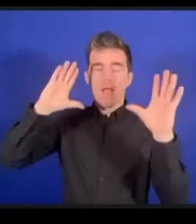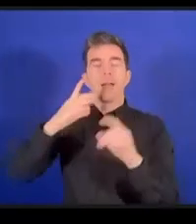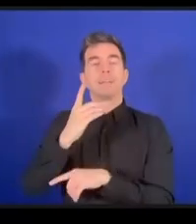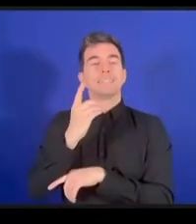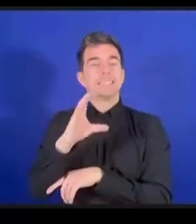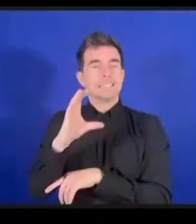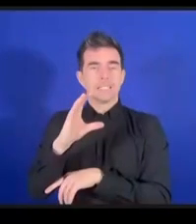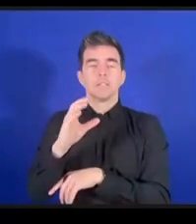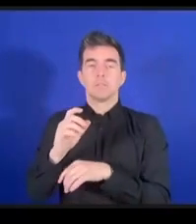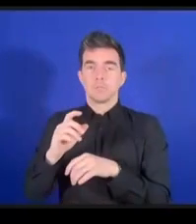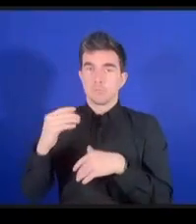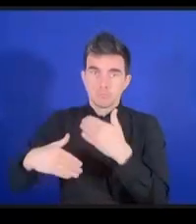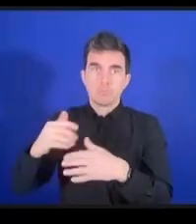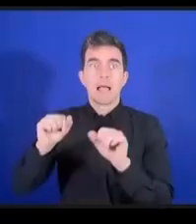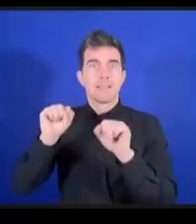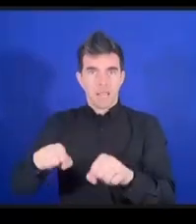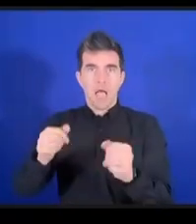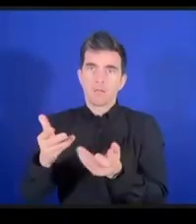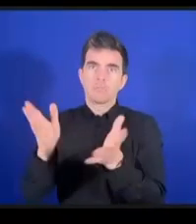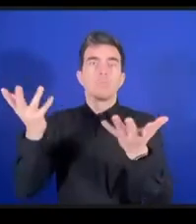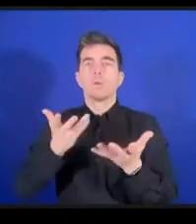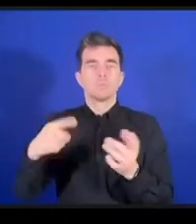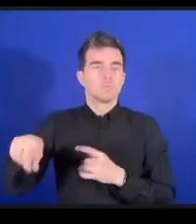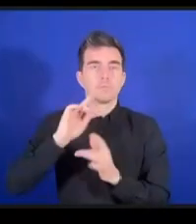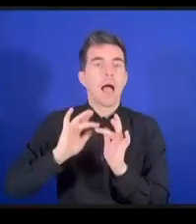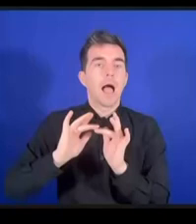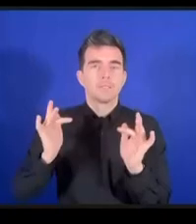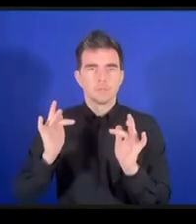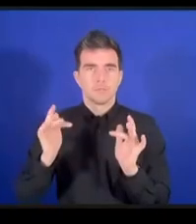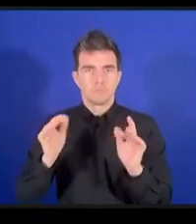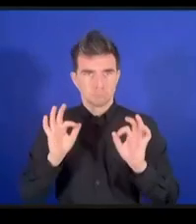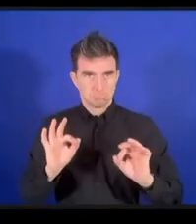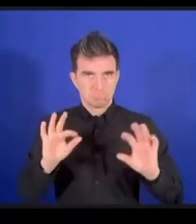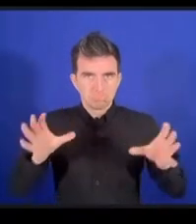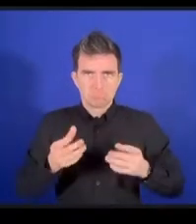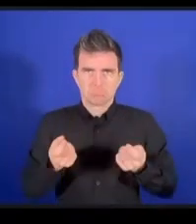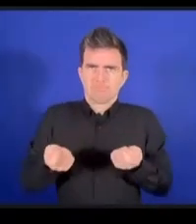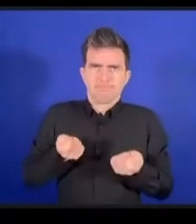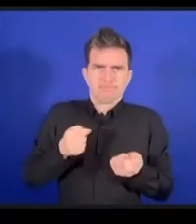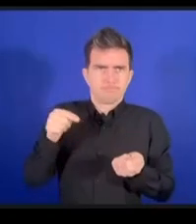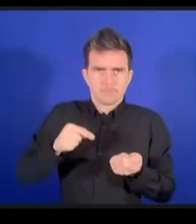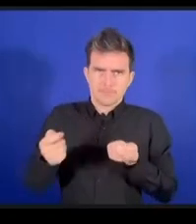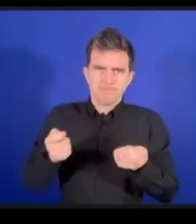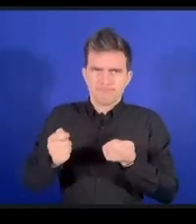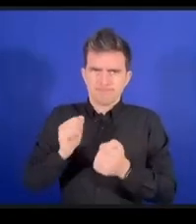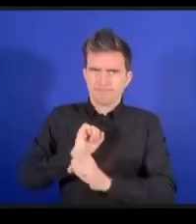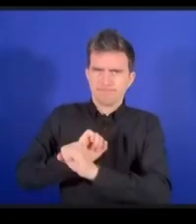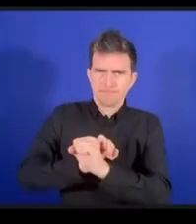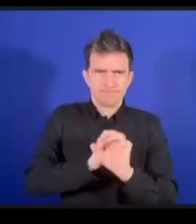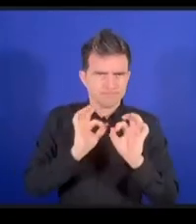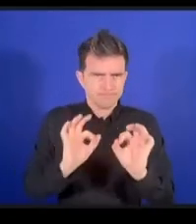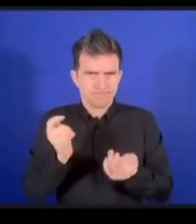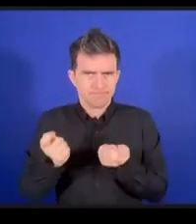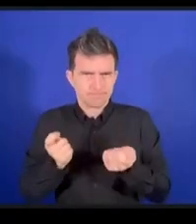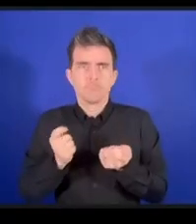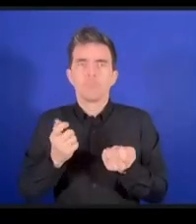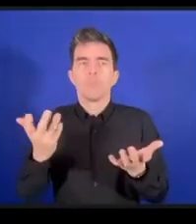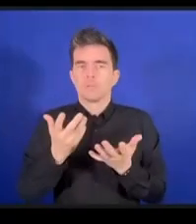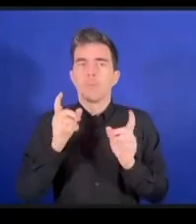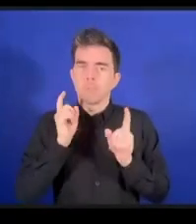クティになり得るということですつまりこの空間というのは我々が批判的に周りを見て